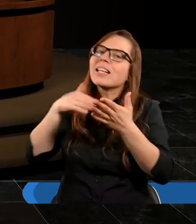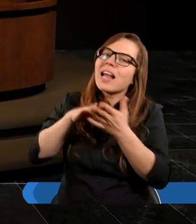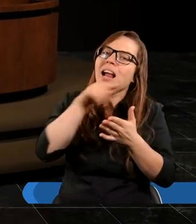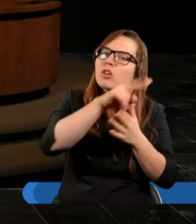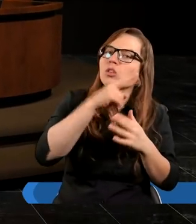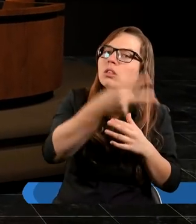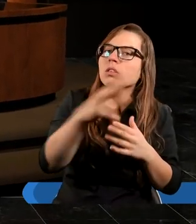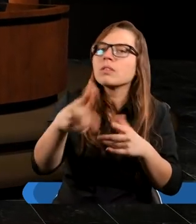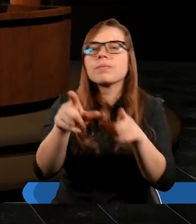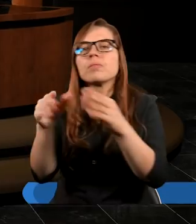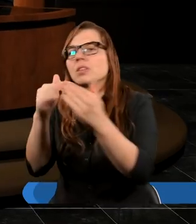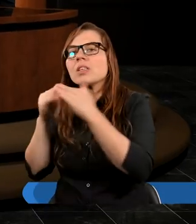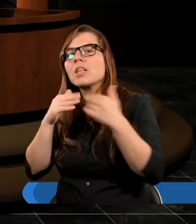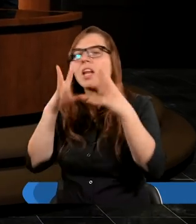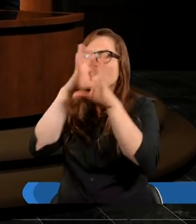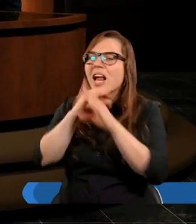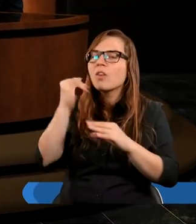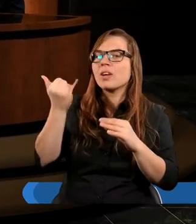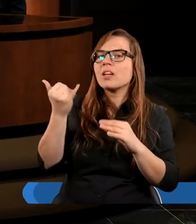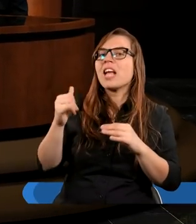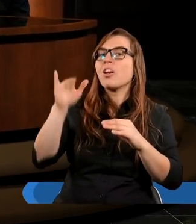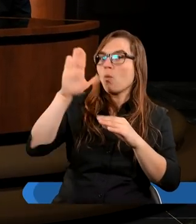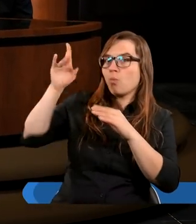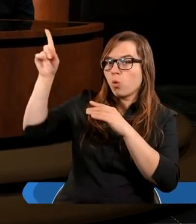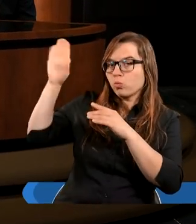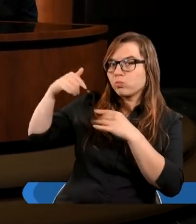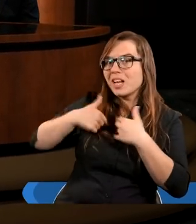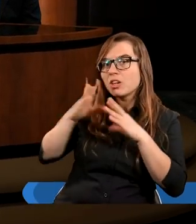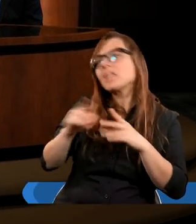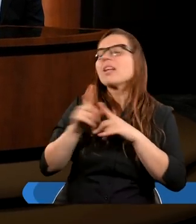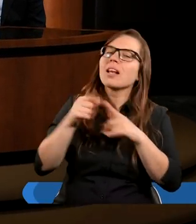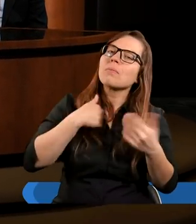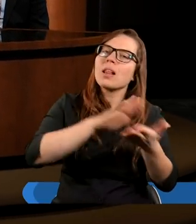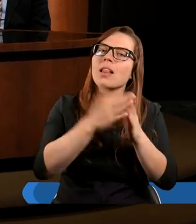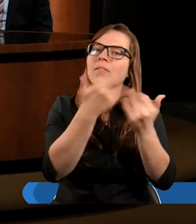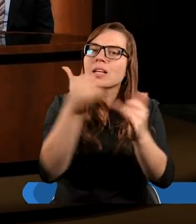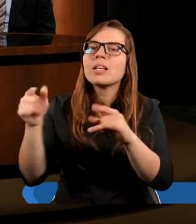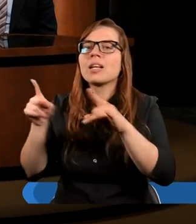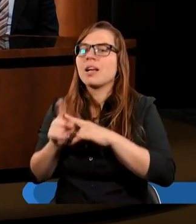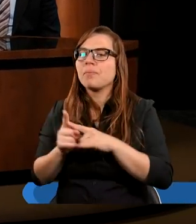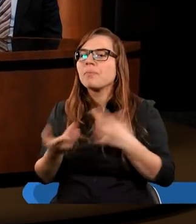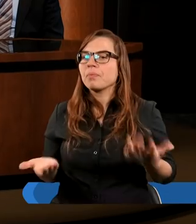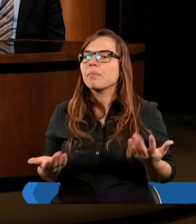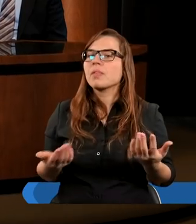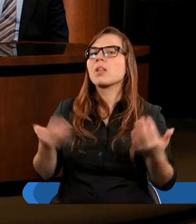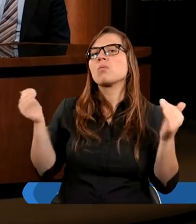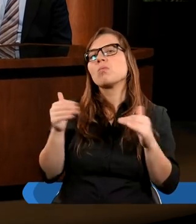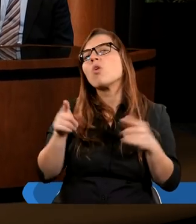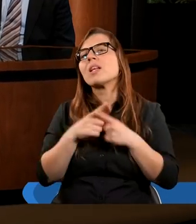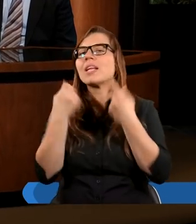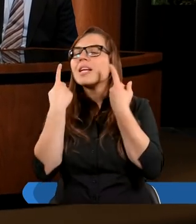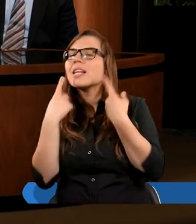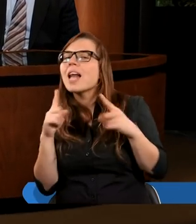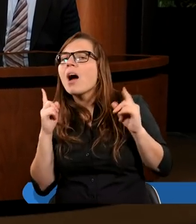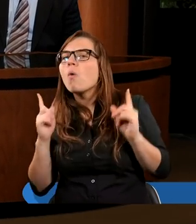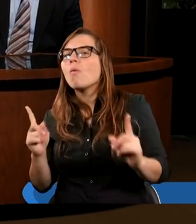szanować i traktować tak samo jak dziecko Boże, tak samo jak Bóg go traktuje. No, jeszcze czasami się można zauważyć,